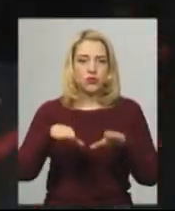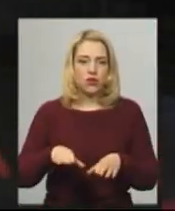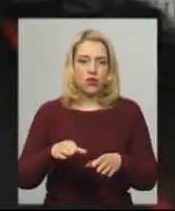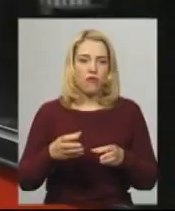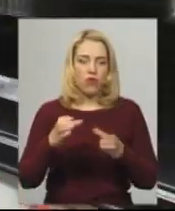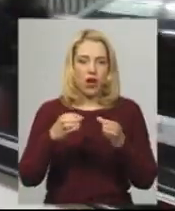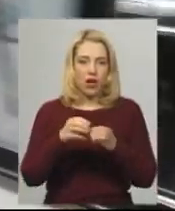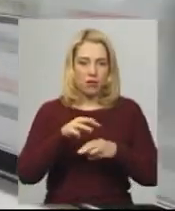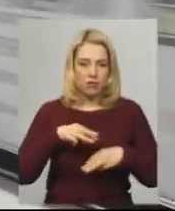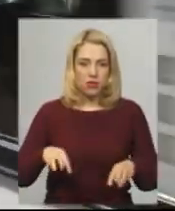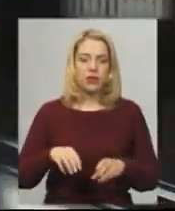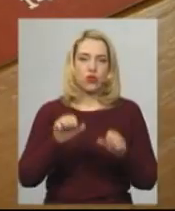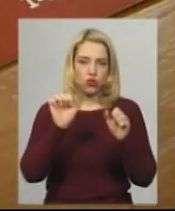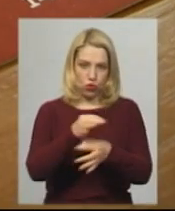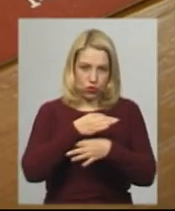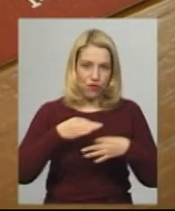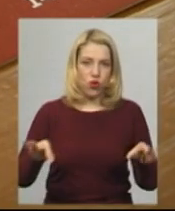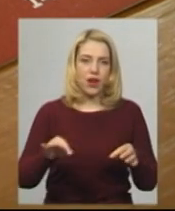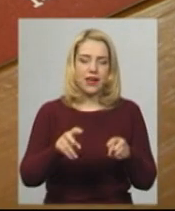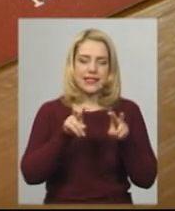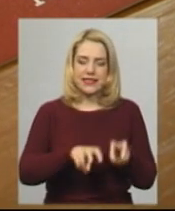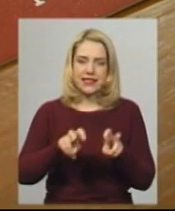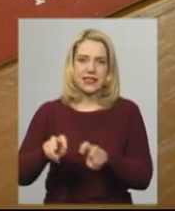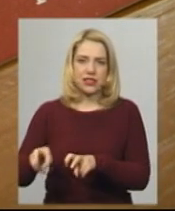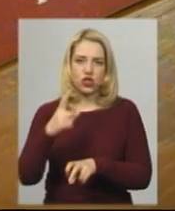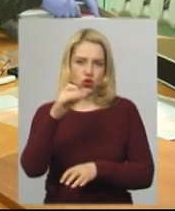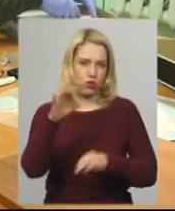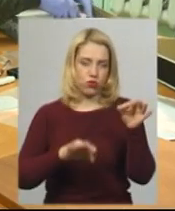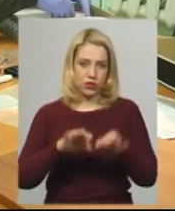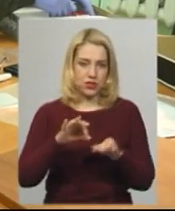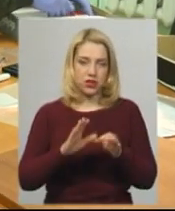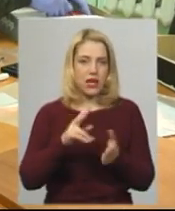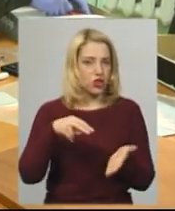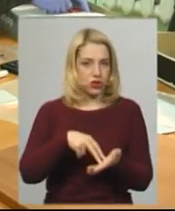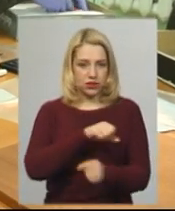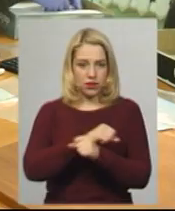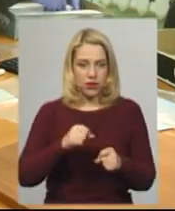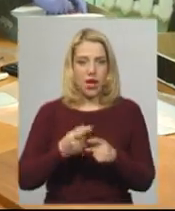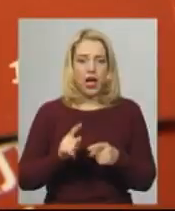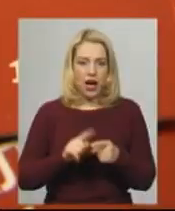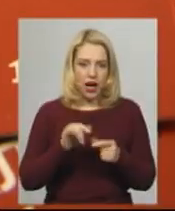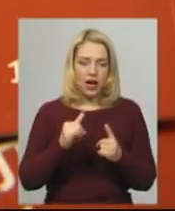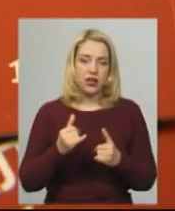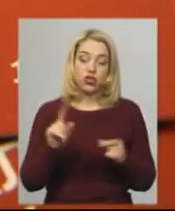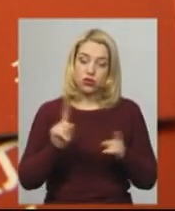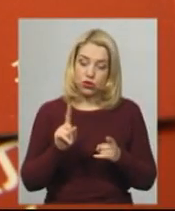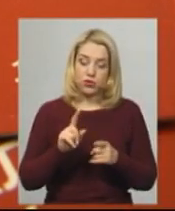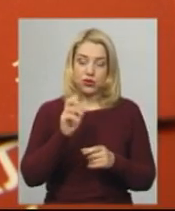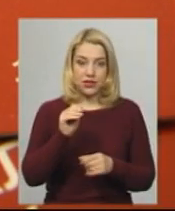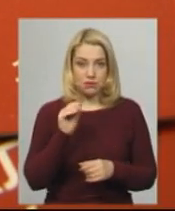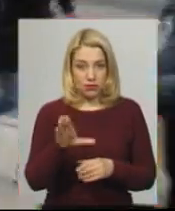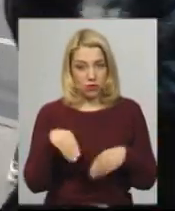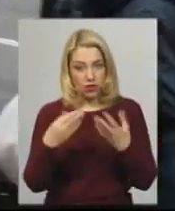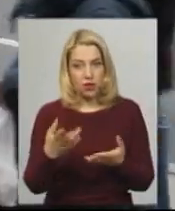заповнити 100% сидячих місць у транспорті, а спецквитки можна отримати в управлінні транспорту, для цього роботодавець повинен написати